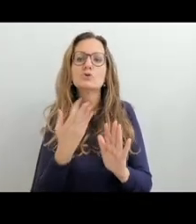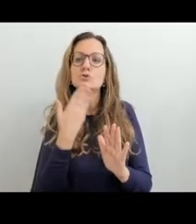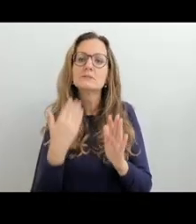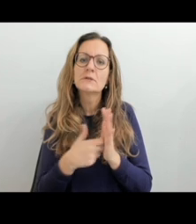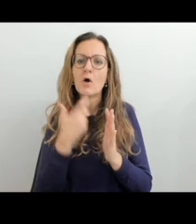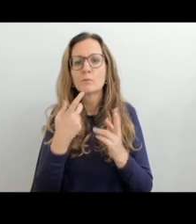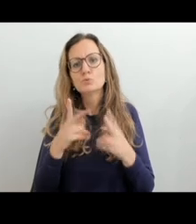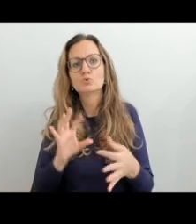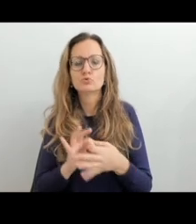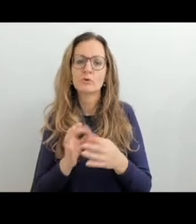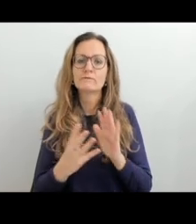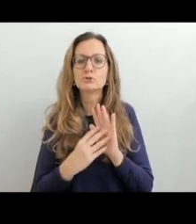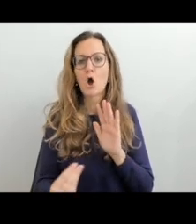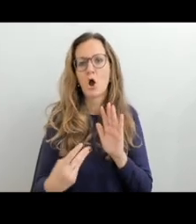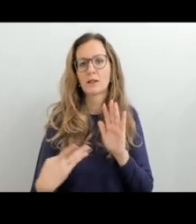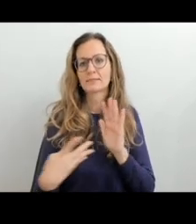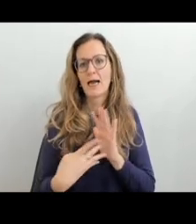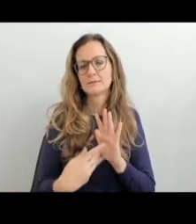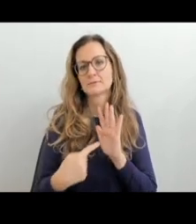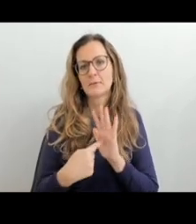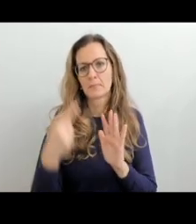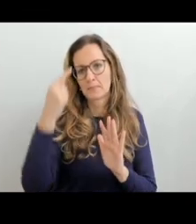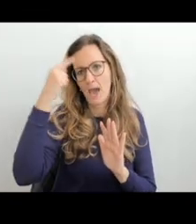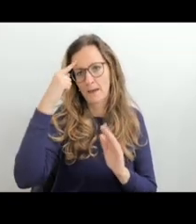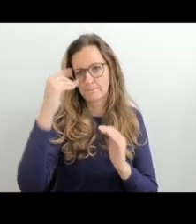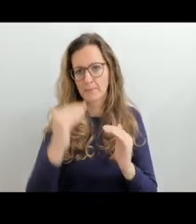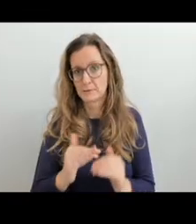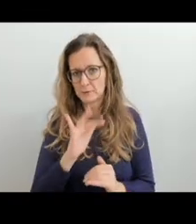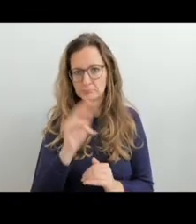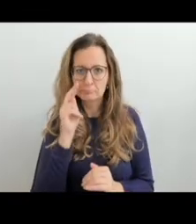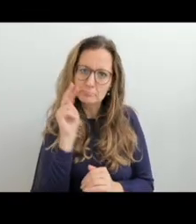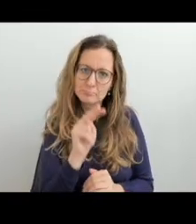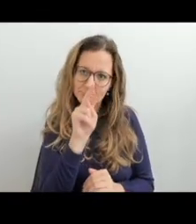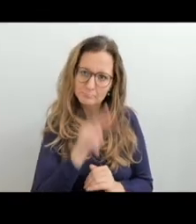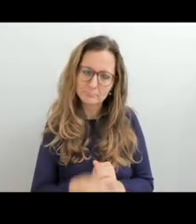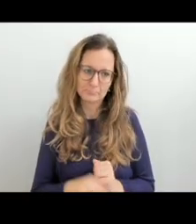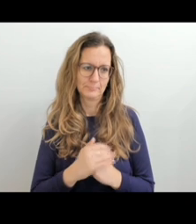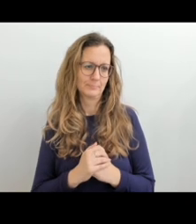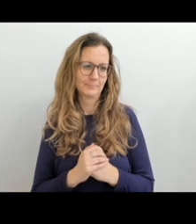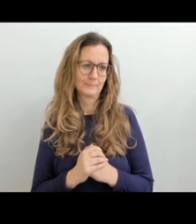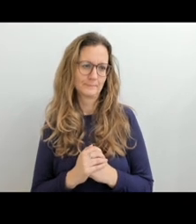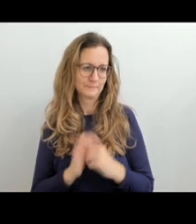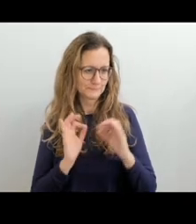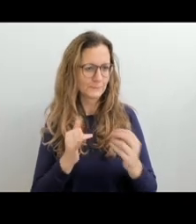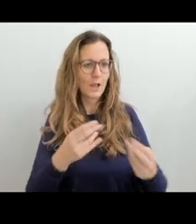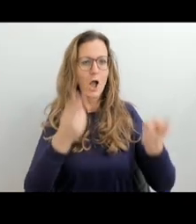základě těchto ukázek sestavit vlastní testy. Ta kapitola obsahuje i jednotlivé vzorové testy.